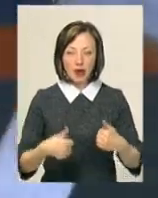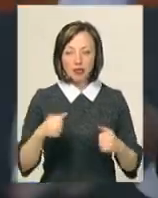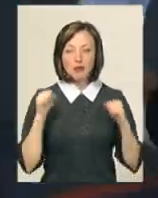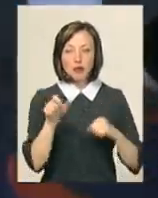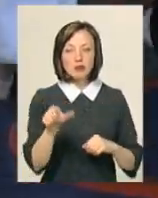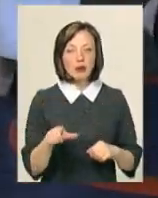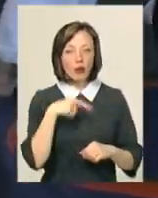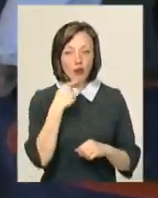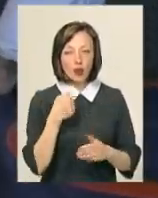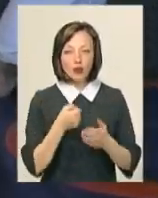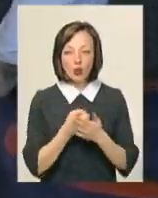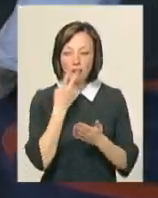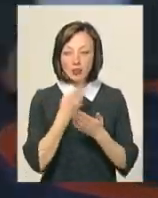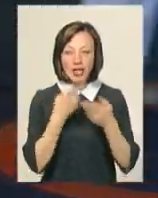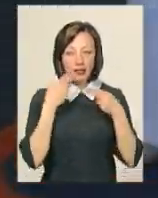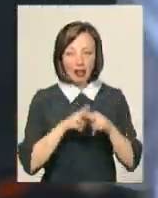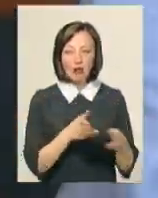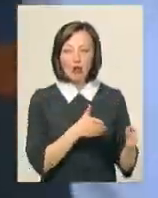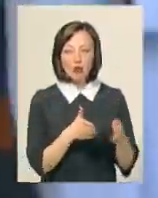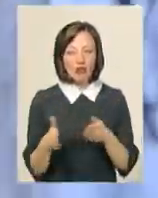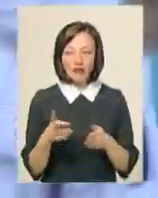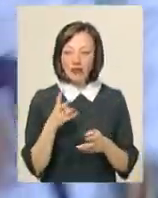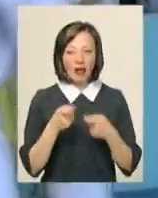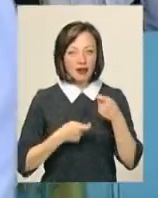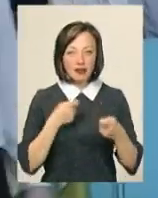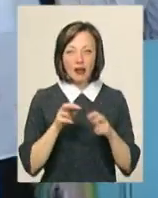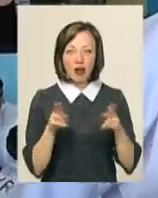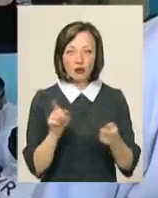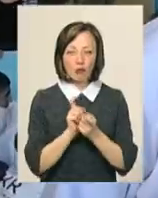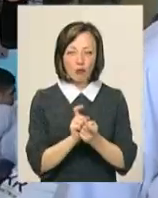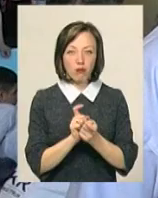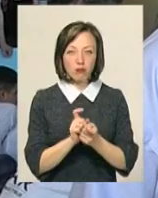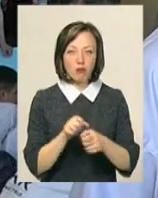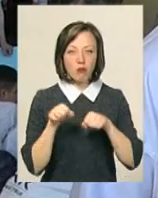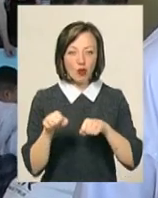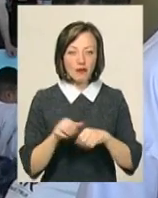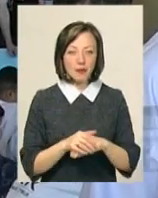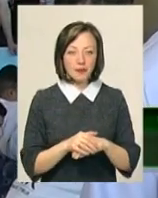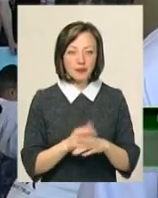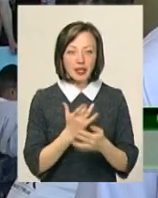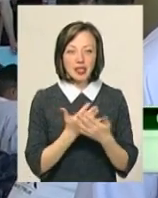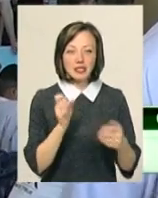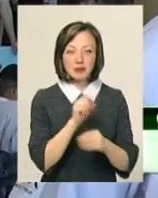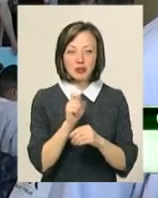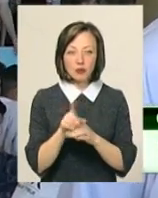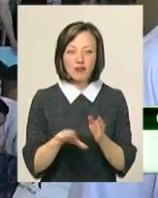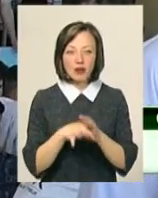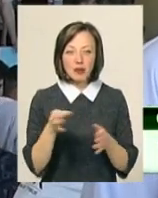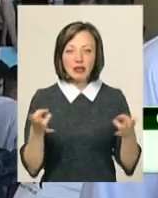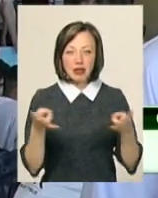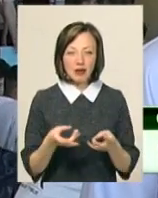Спортсмен говорить, до демонстрації техніки готувався не так ретельно, як до боїв. Різні прийоми ми вибрали, які нам треба,